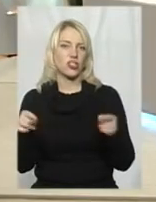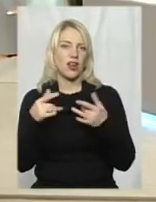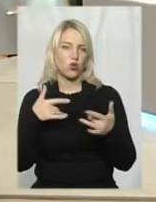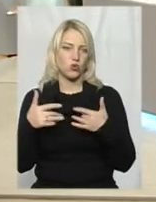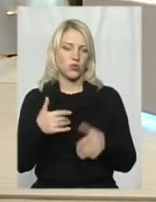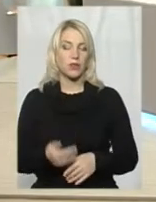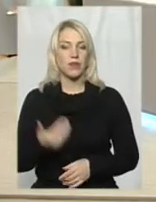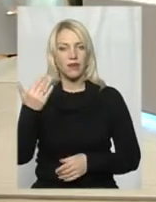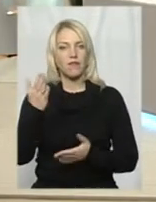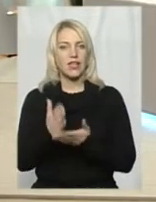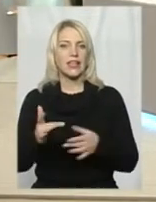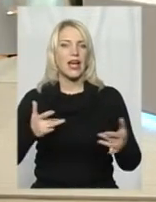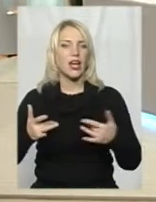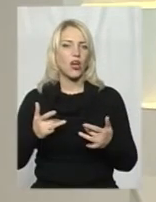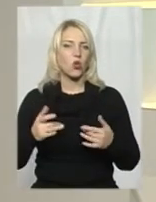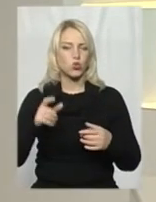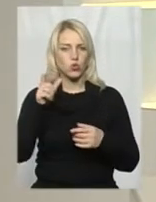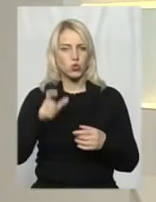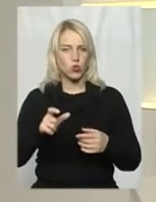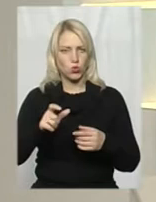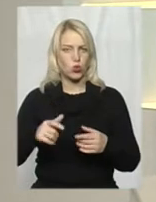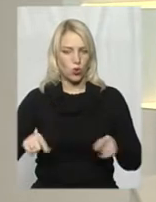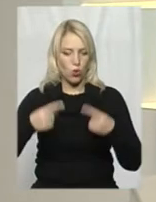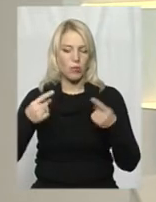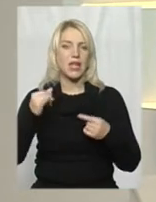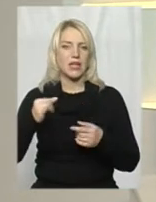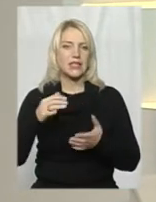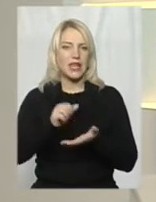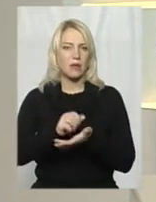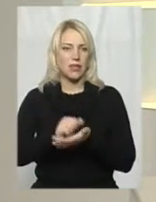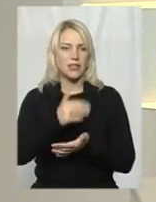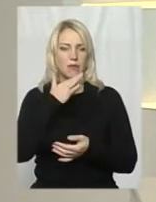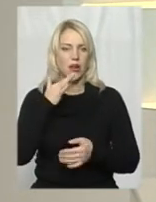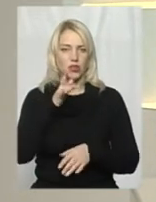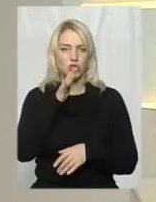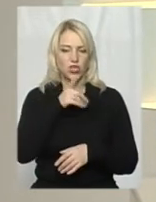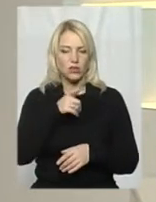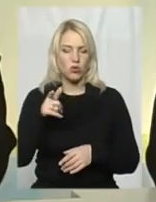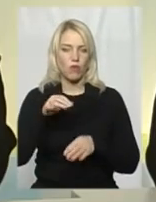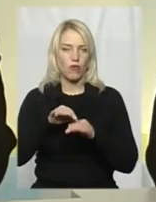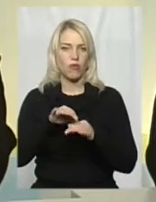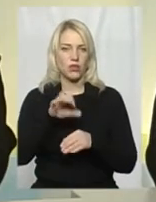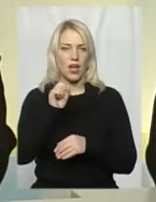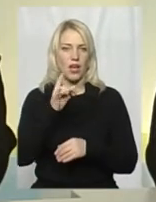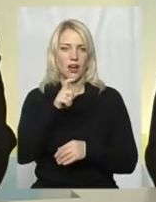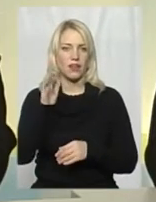являєтесь реконструктором і, звичайно ж, займаєтесь багато часу проводити в архівах.